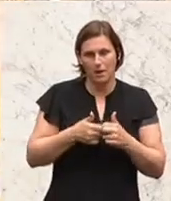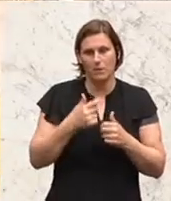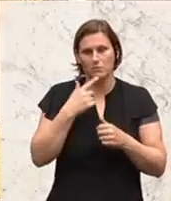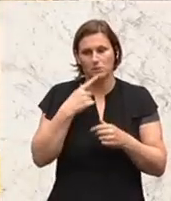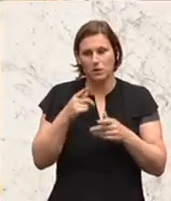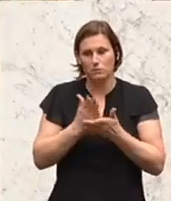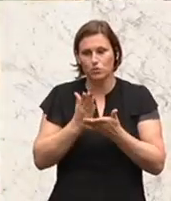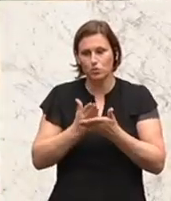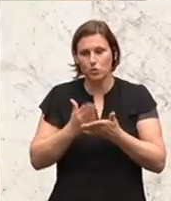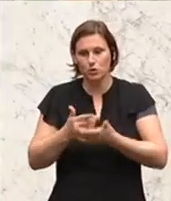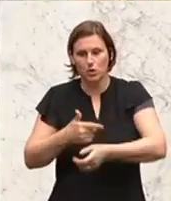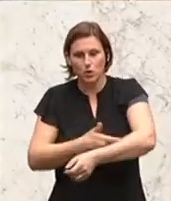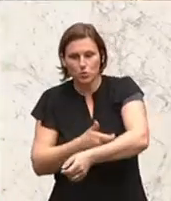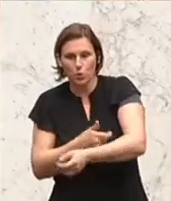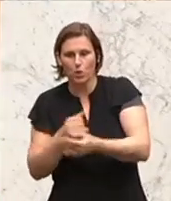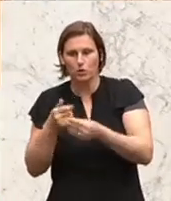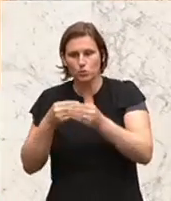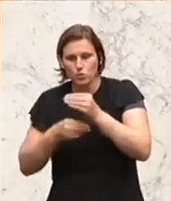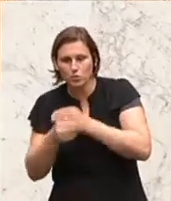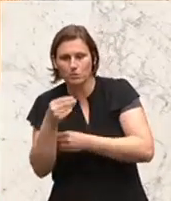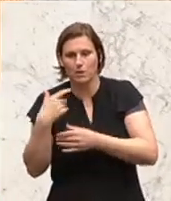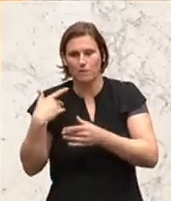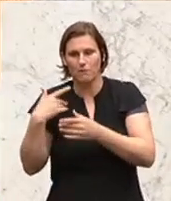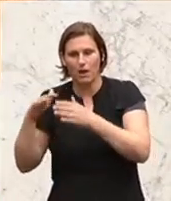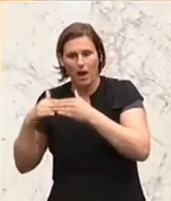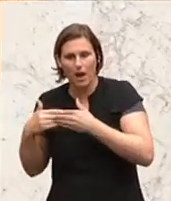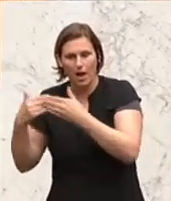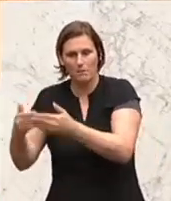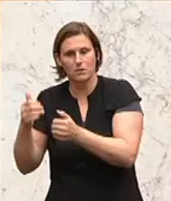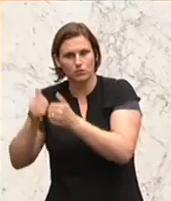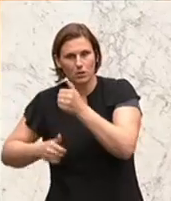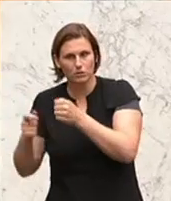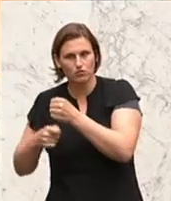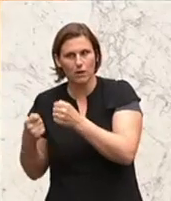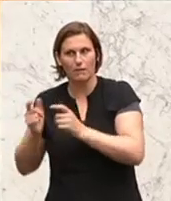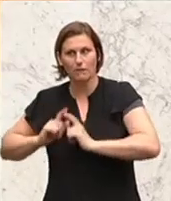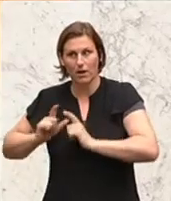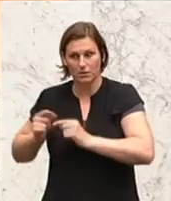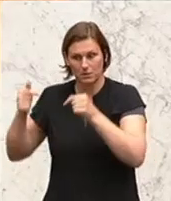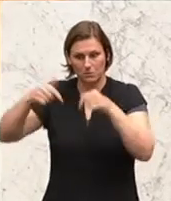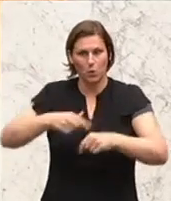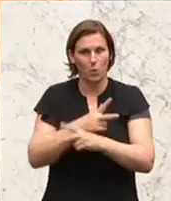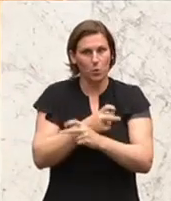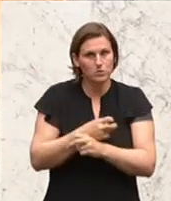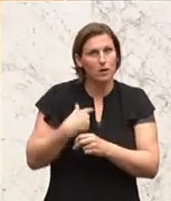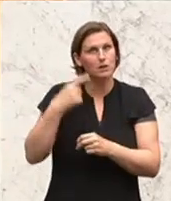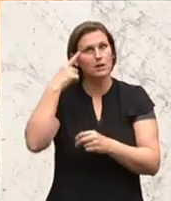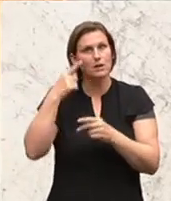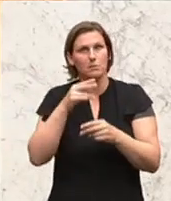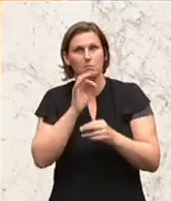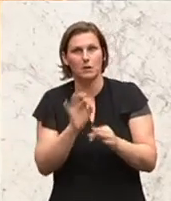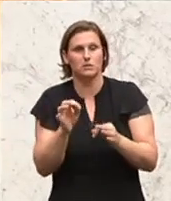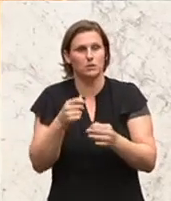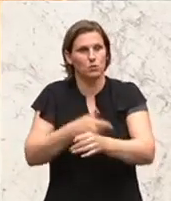als subsidiär Schutzberechtigter, weil er als Drogendealer in seiner Heimat vielleicht eine etwas strengere Strafe erwartet, als er sie hier zu erwarten hätte, der dann nicht